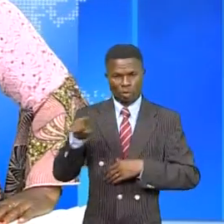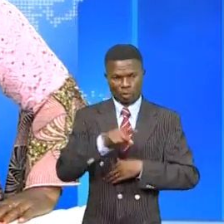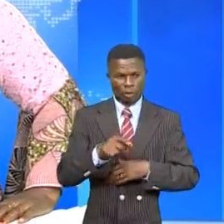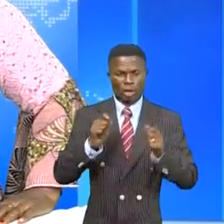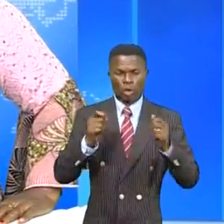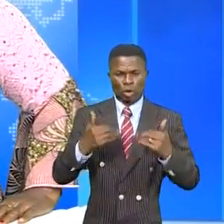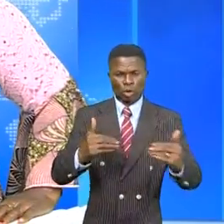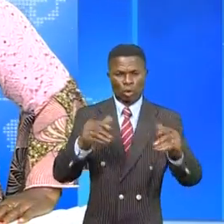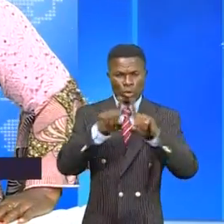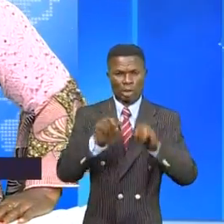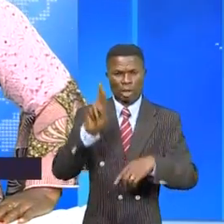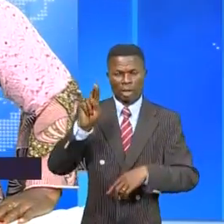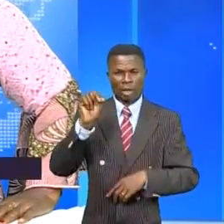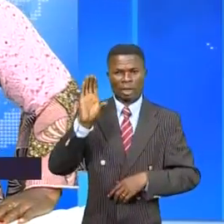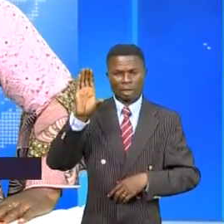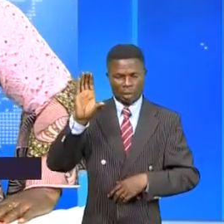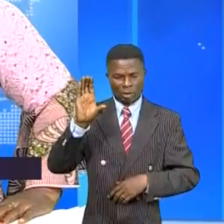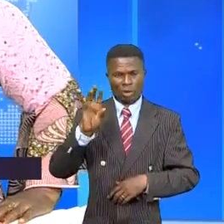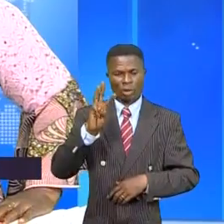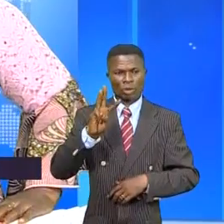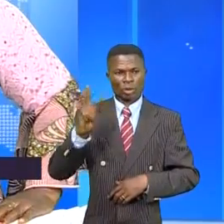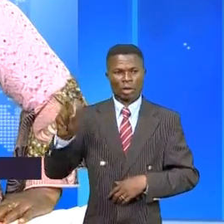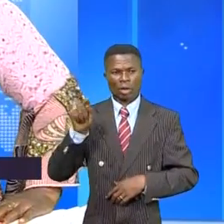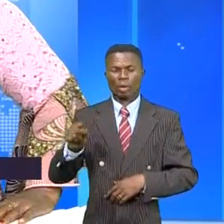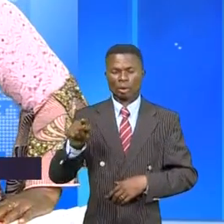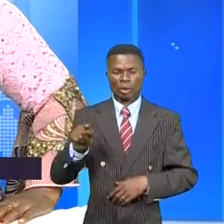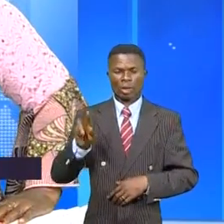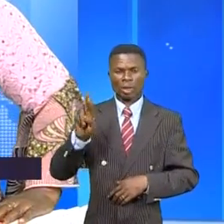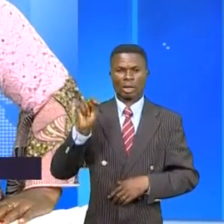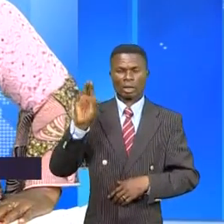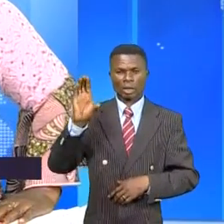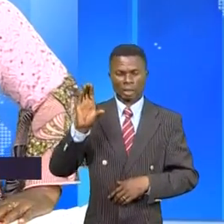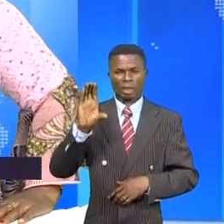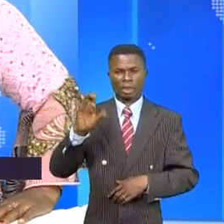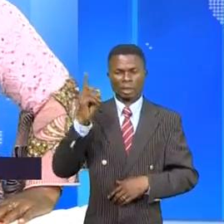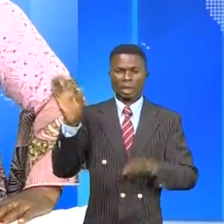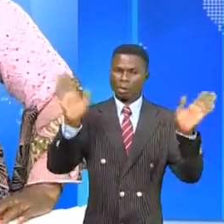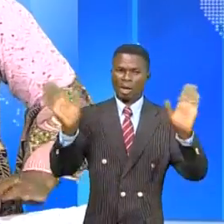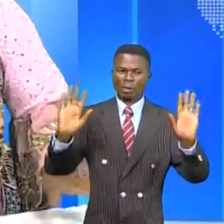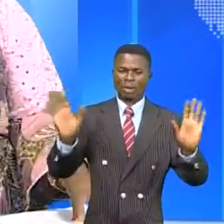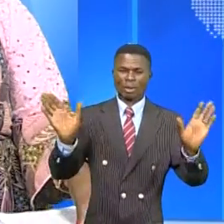'actualité continue également sur www.rtnc.cd au revoir Sous-titrage Société